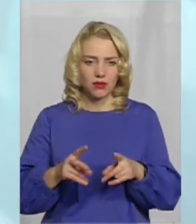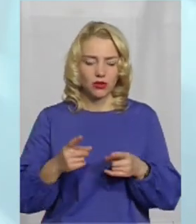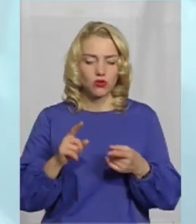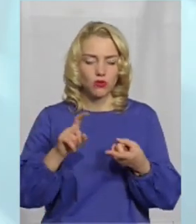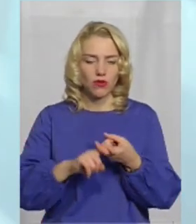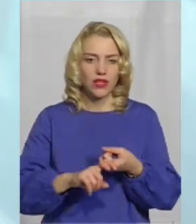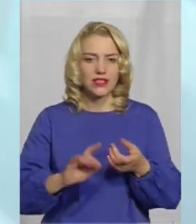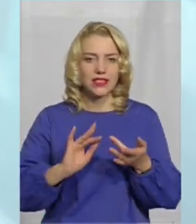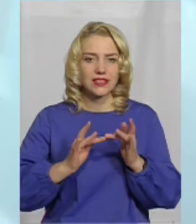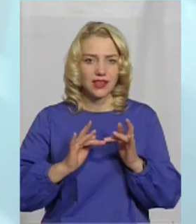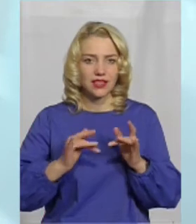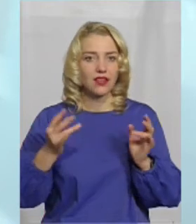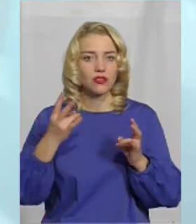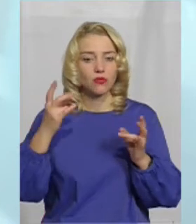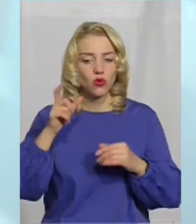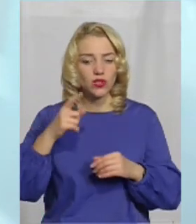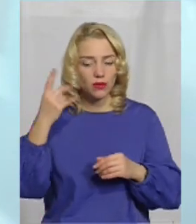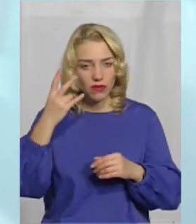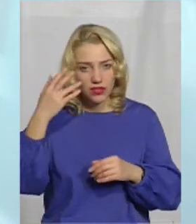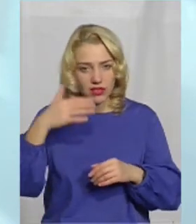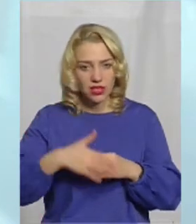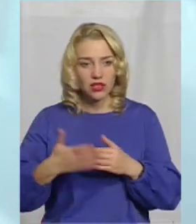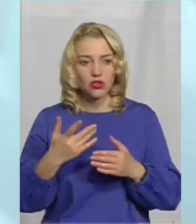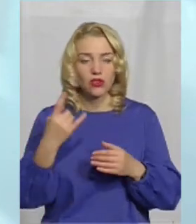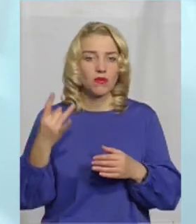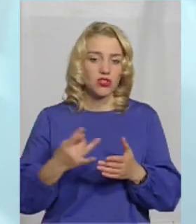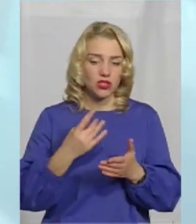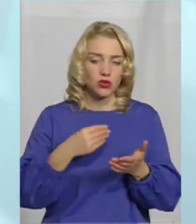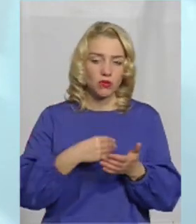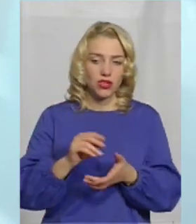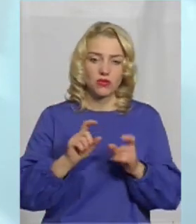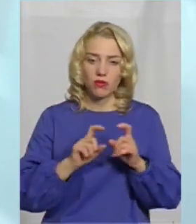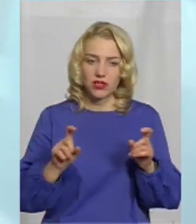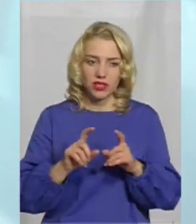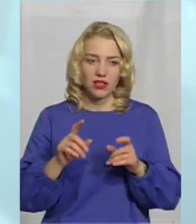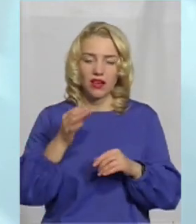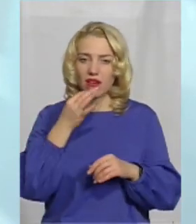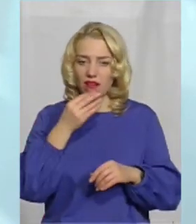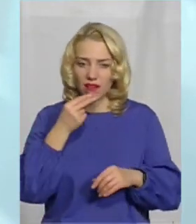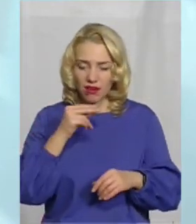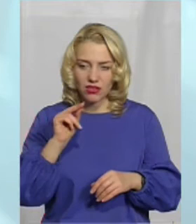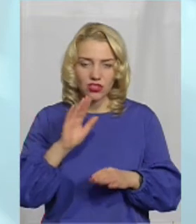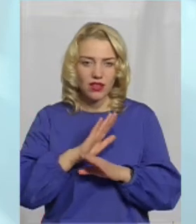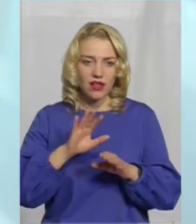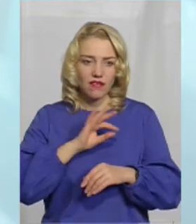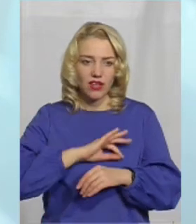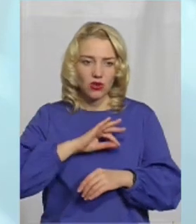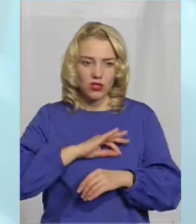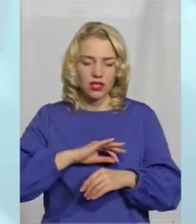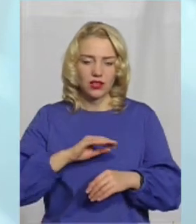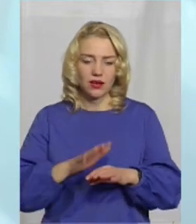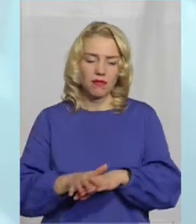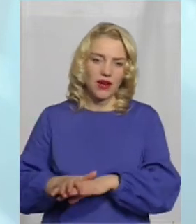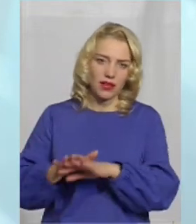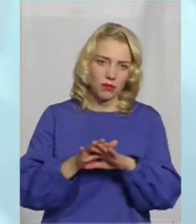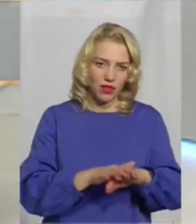з інтернетом. Людина має знати, що якщо ти купуєш щось вперше в магазині, краще не використовувати передплату,